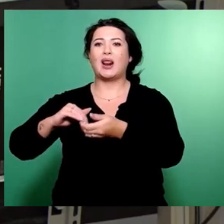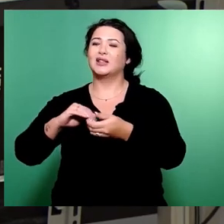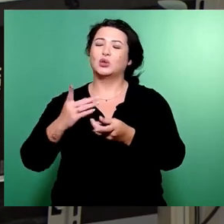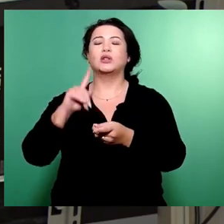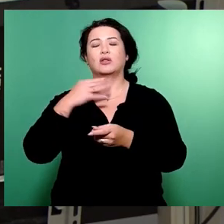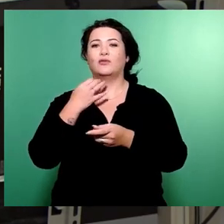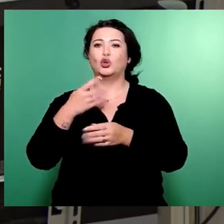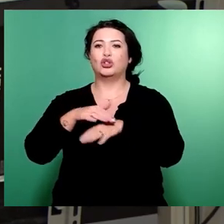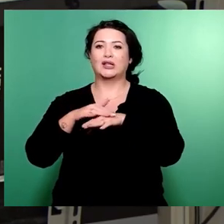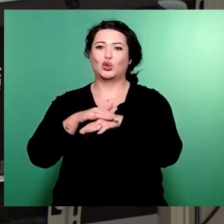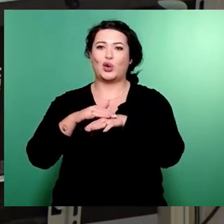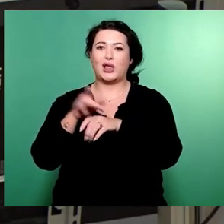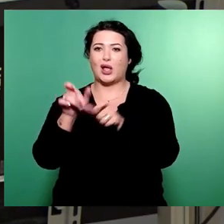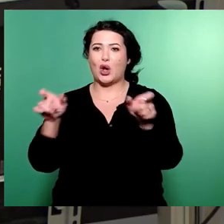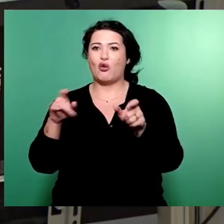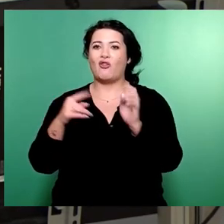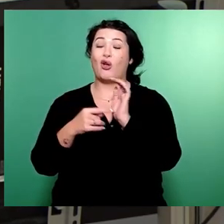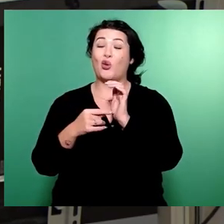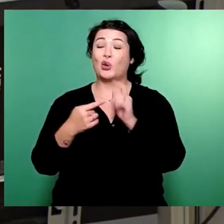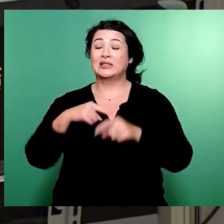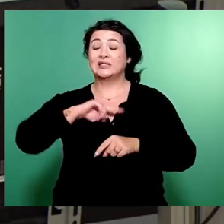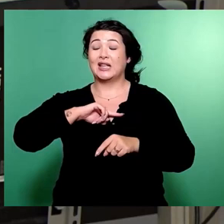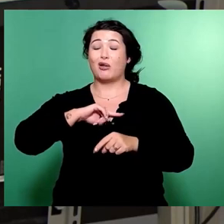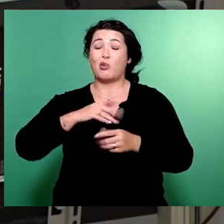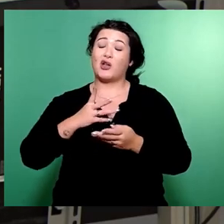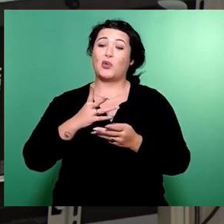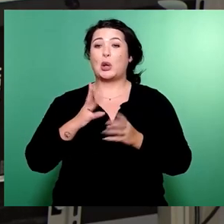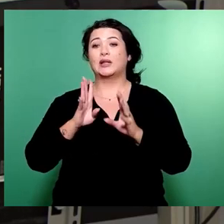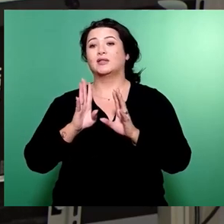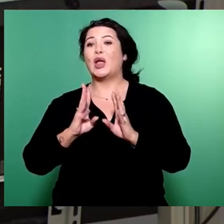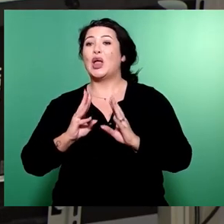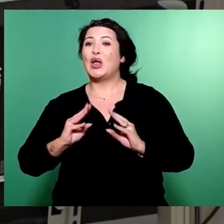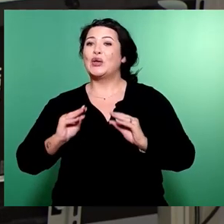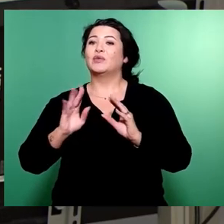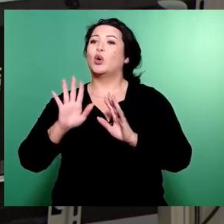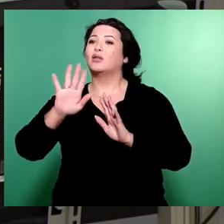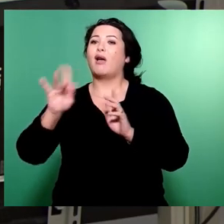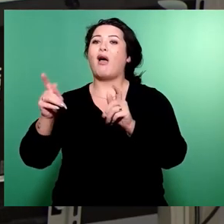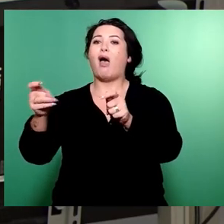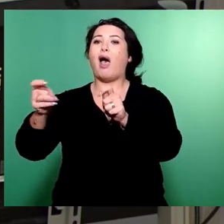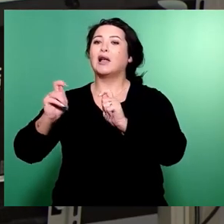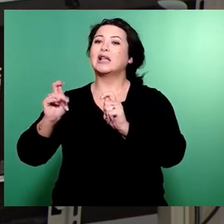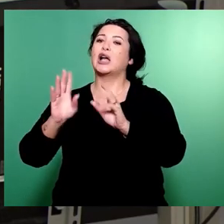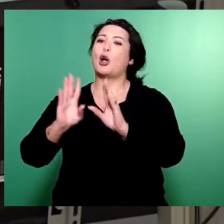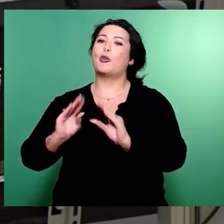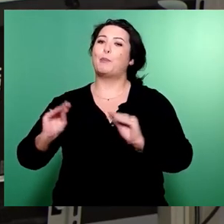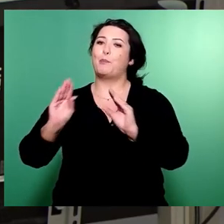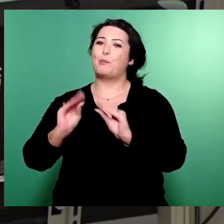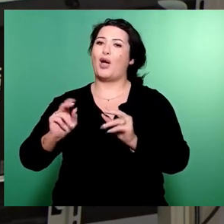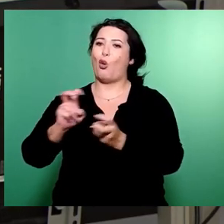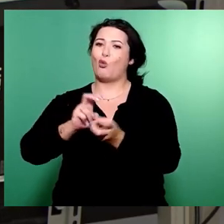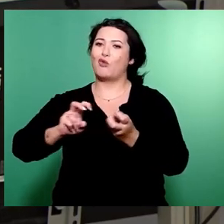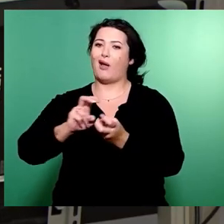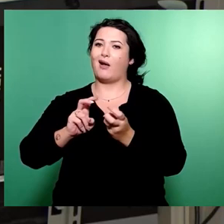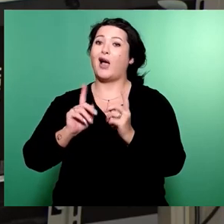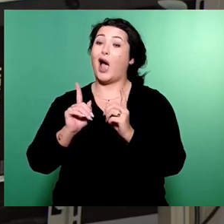sehr milde mit Ihrem eigenen Antrag umgehe, aber Sie freuen sich bitte nicht zu früh. Der Licht, die kommt